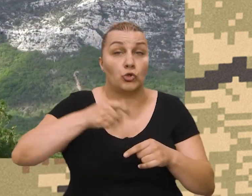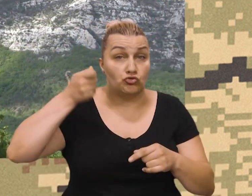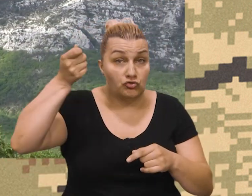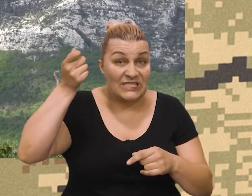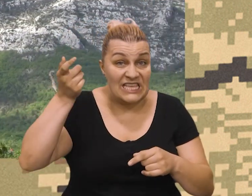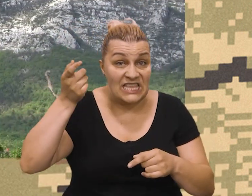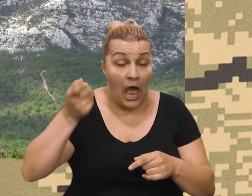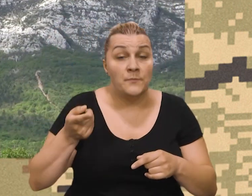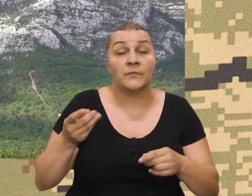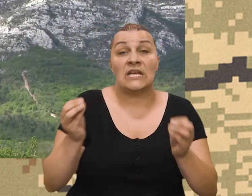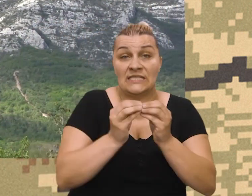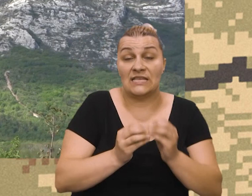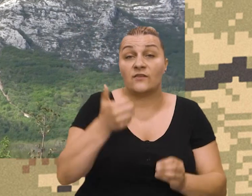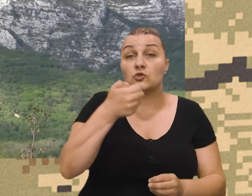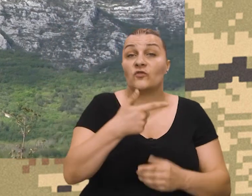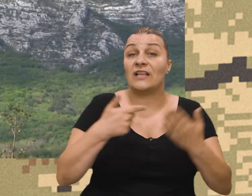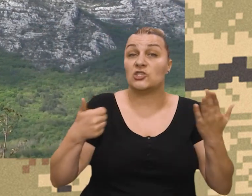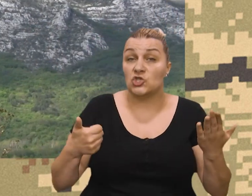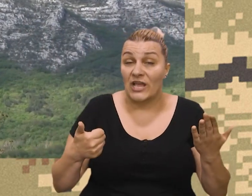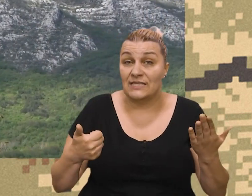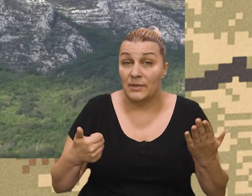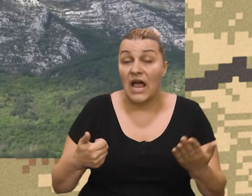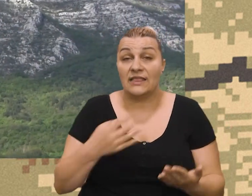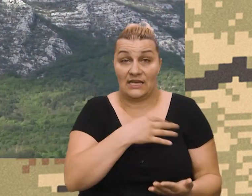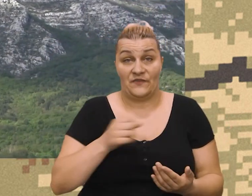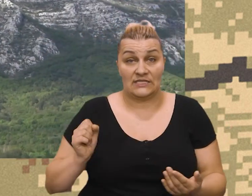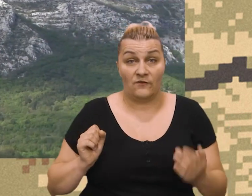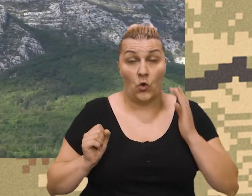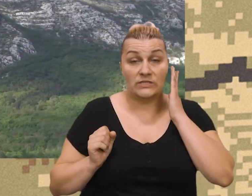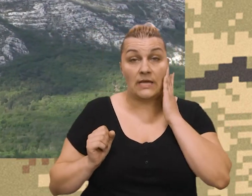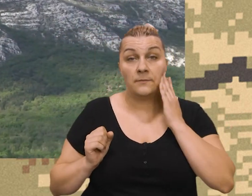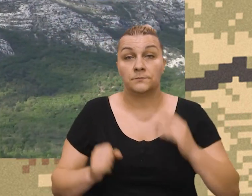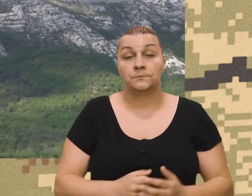bojišnice i unutar sastava 126. tada brigade Hrvatske vojske.